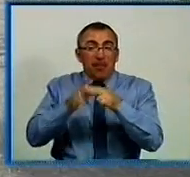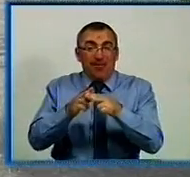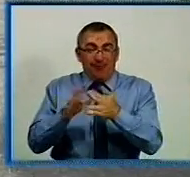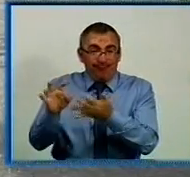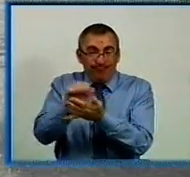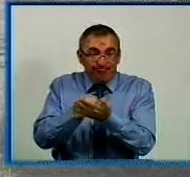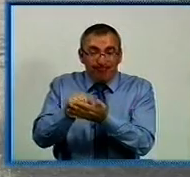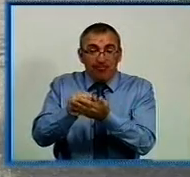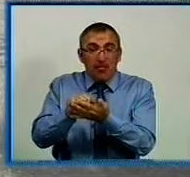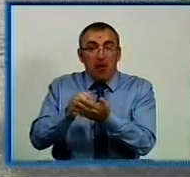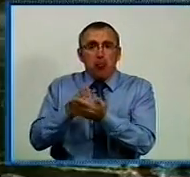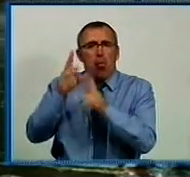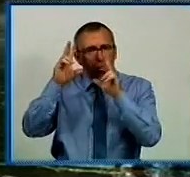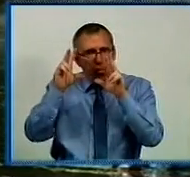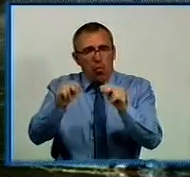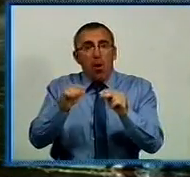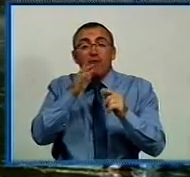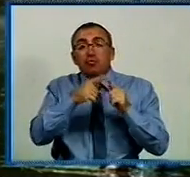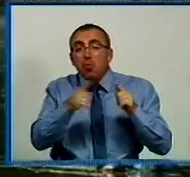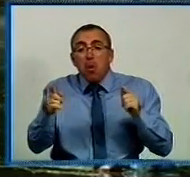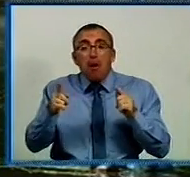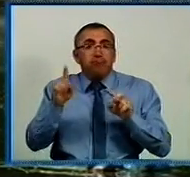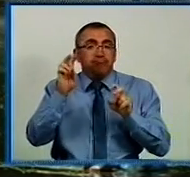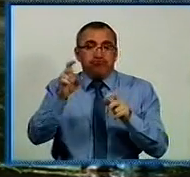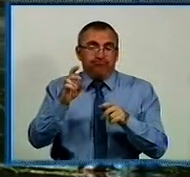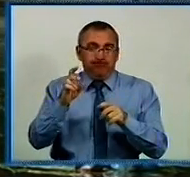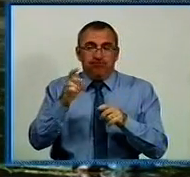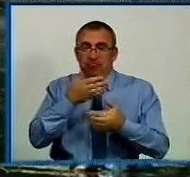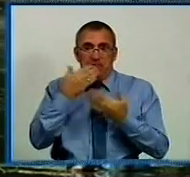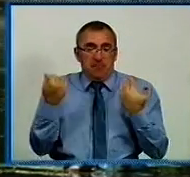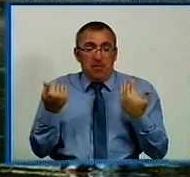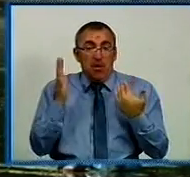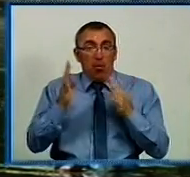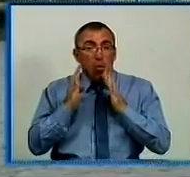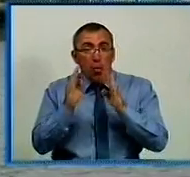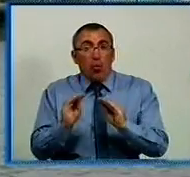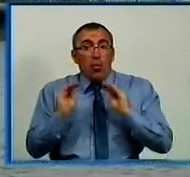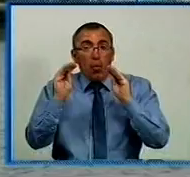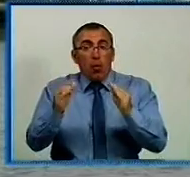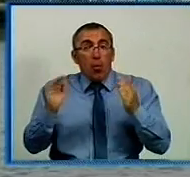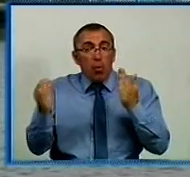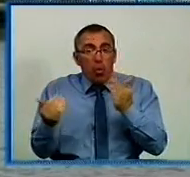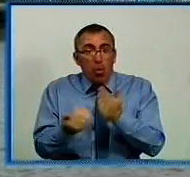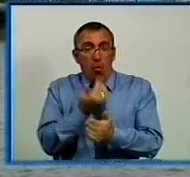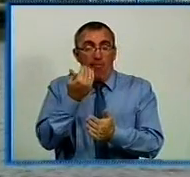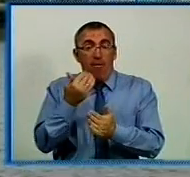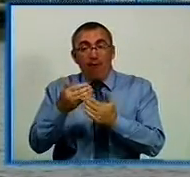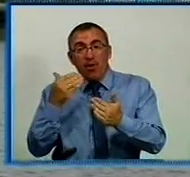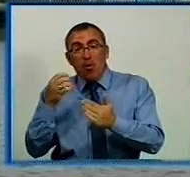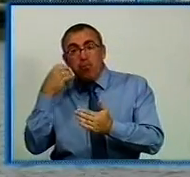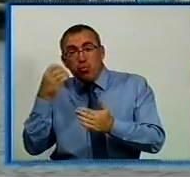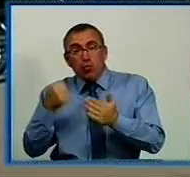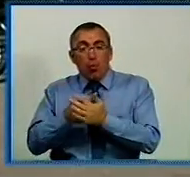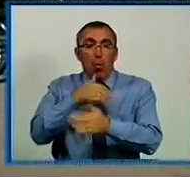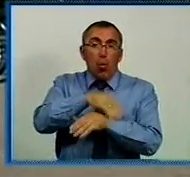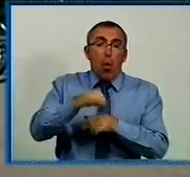пообіцяли посадовці. Проте строки виконання не назвали. Проки зникає огорожа, вони встановлюють нову на відрізку річки від парку Пушкіна до вулиці